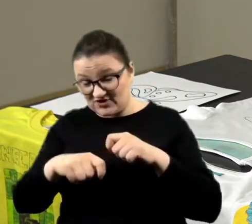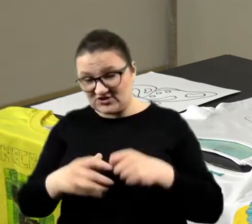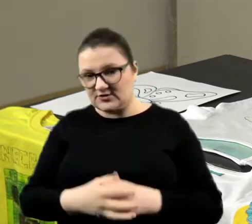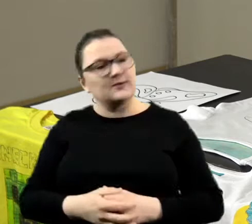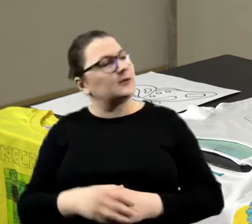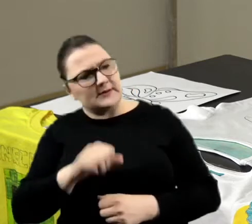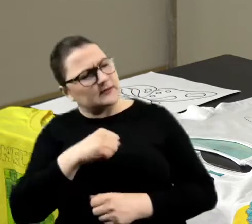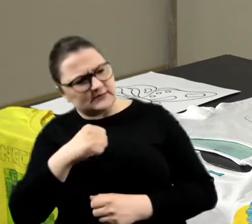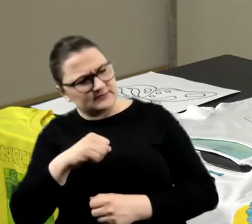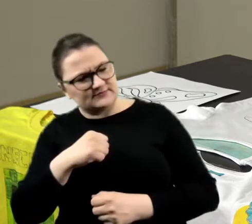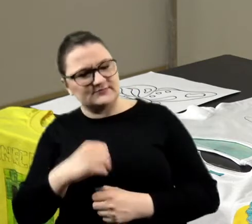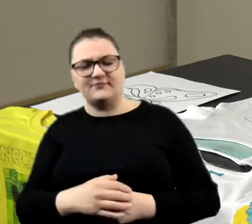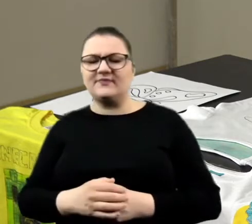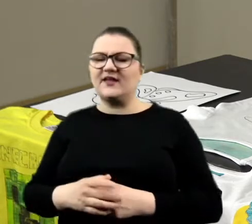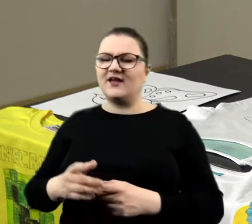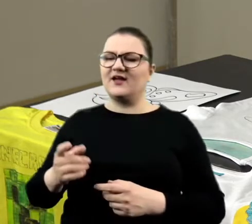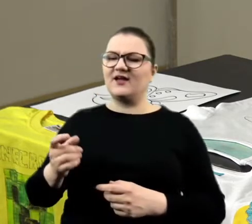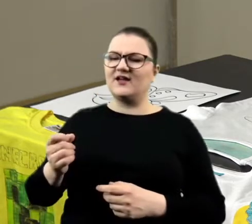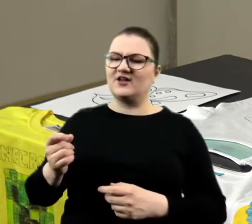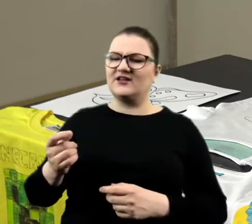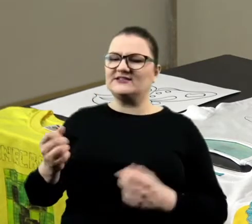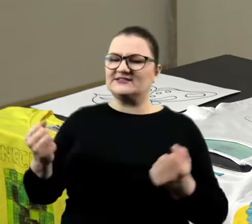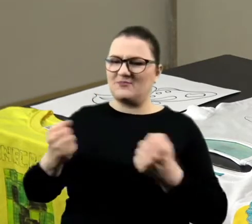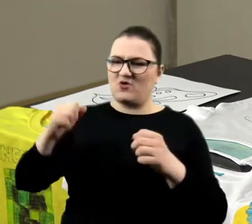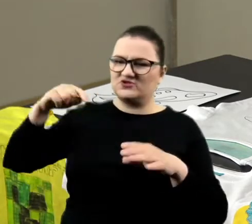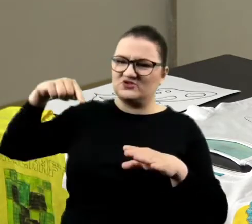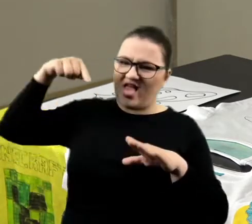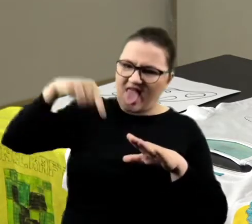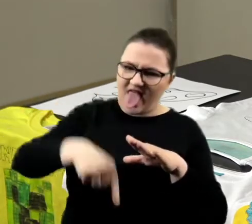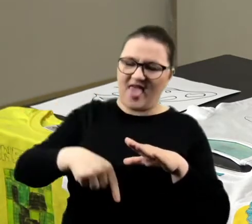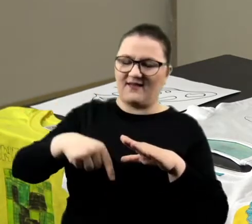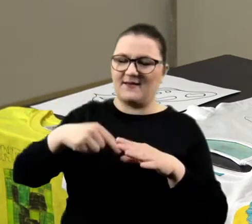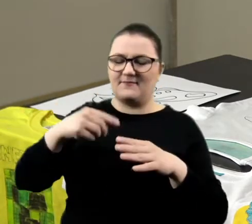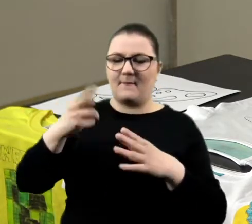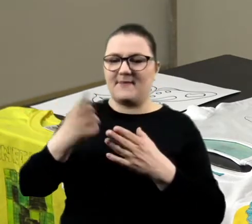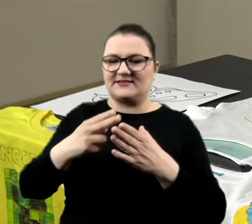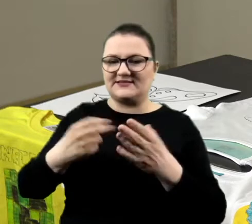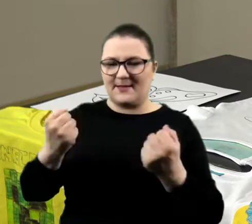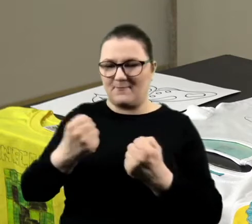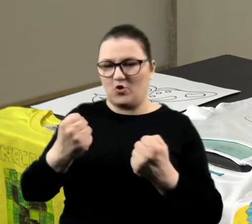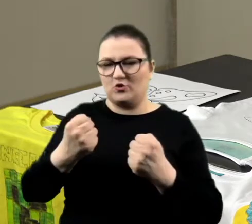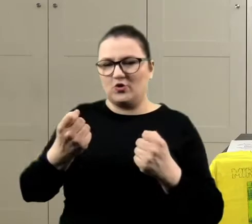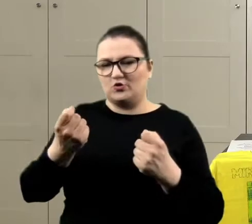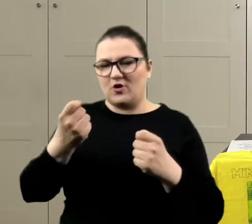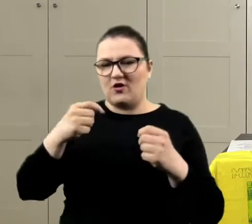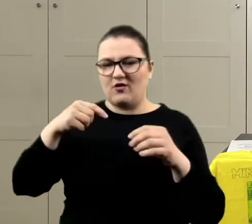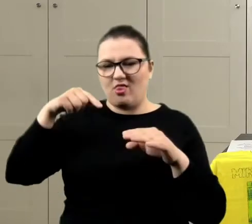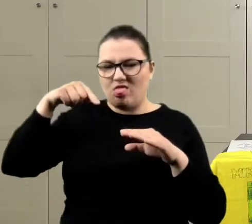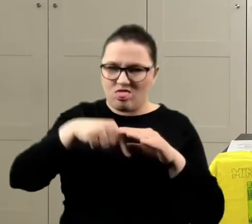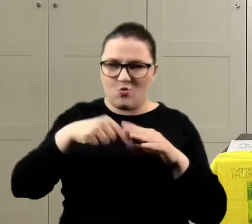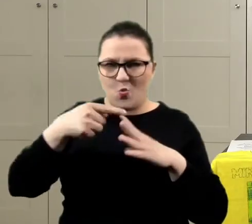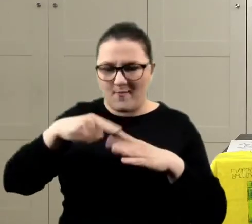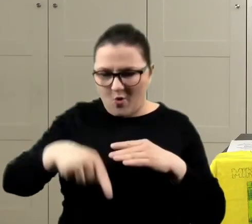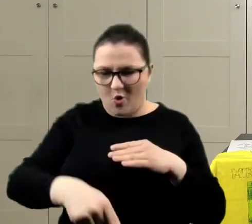No, czekaj, za mocno zanurzyłaś pędzel i nam się trochę go za dużo zamoczyło.